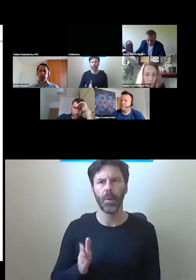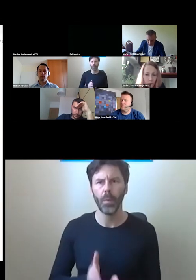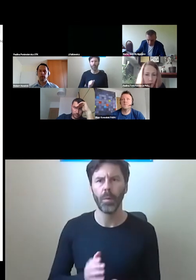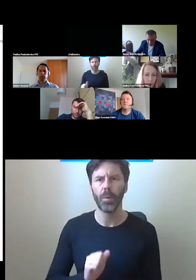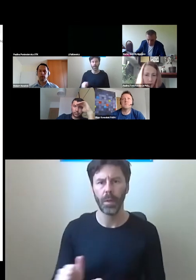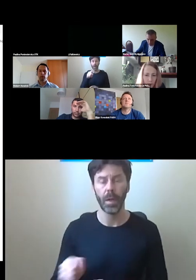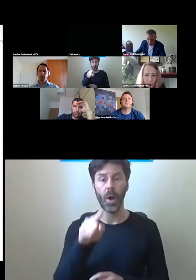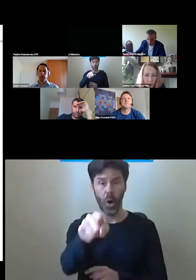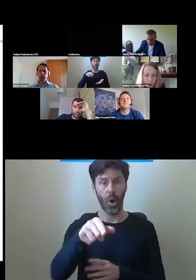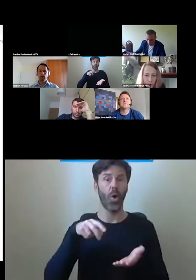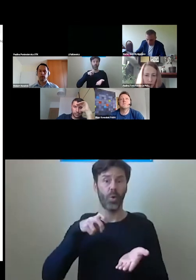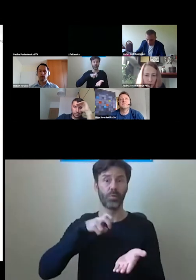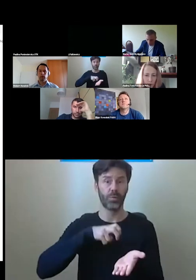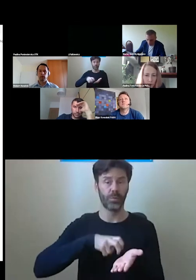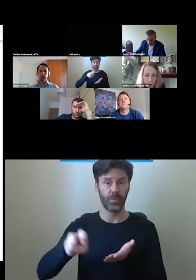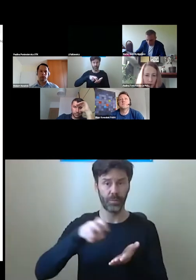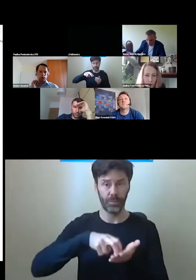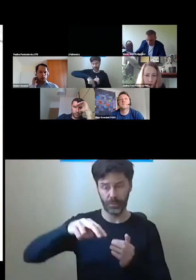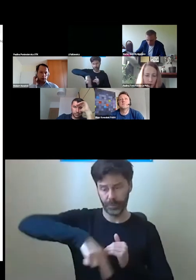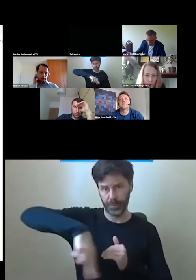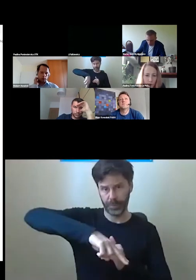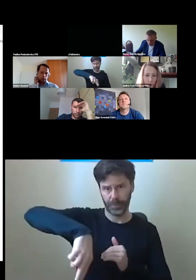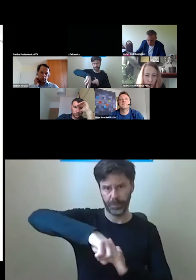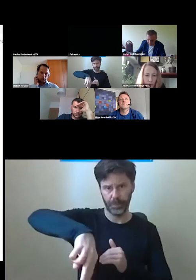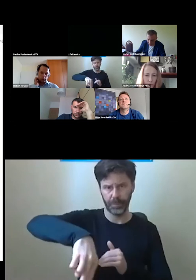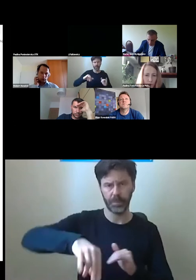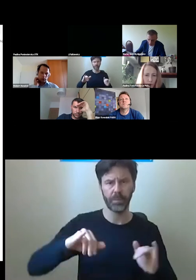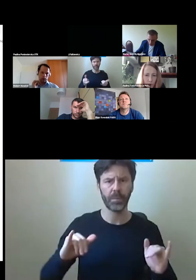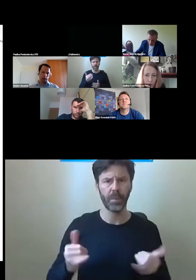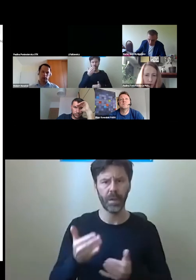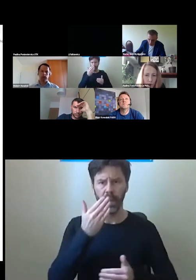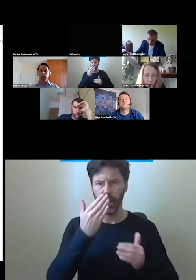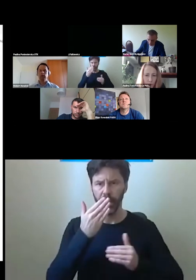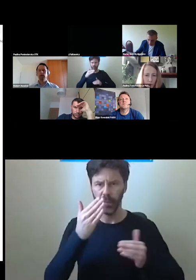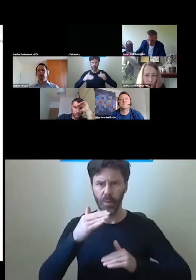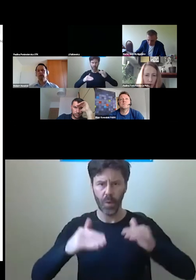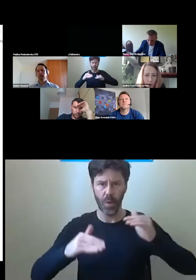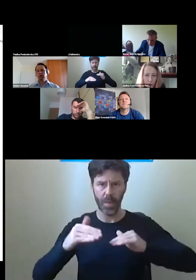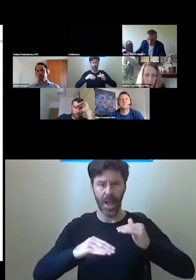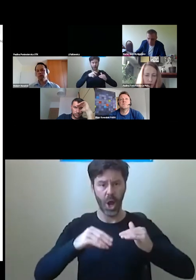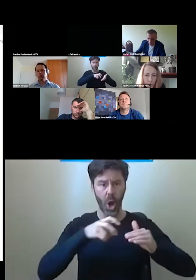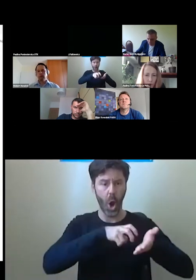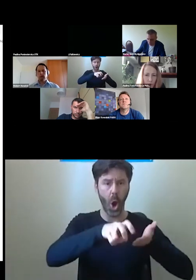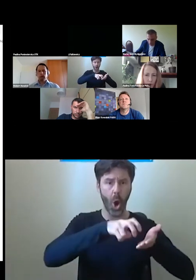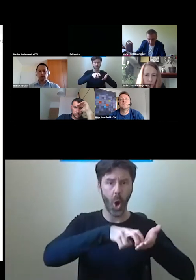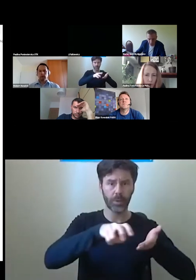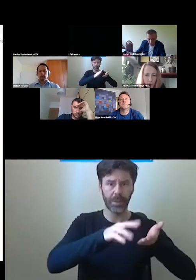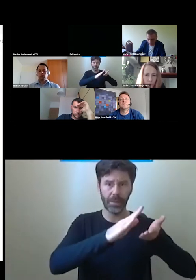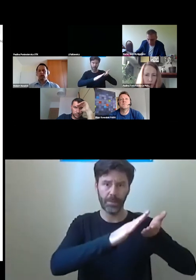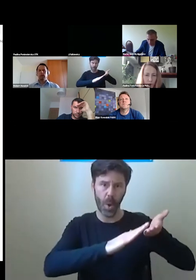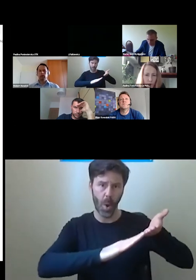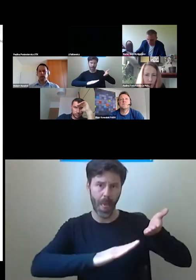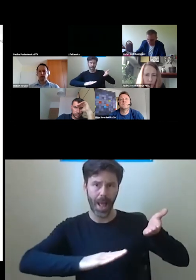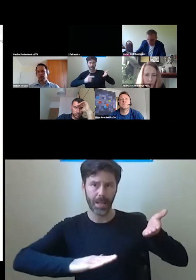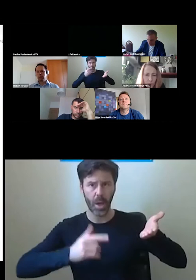Przejście dla pieszych jest w ten sposób wykonstruowane, żeby różnicę wysokości, że tak powiem, wynikającą z chodnika pokonać na początku, pochyleniem takim dosyć sporym, powiedzmy,